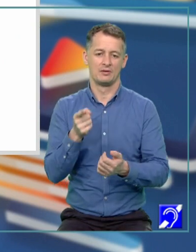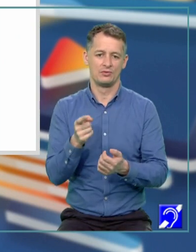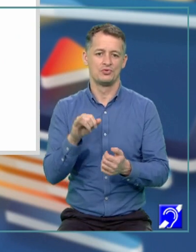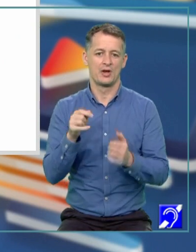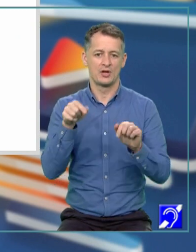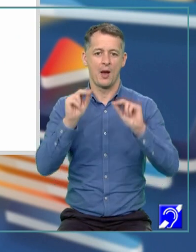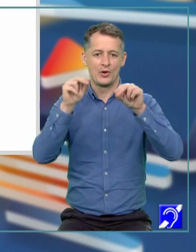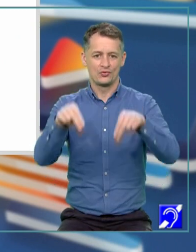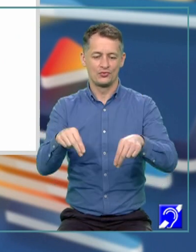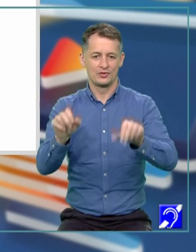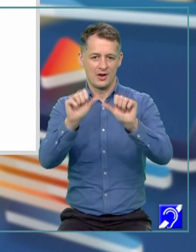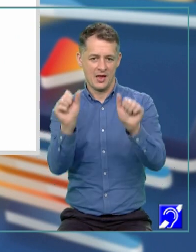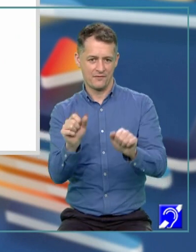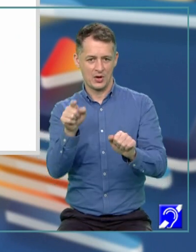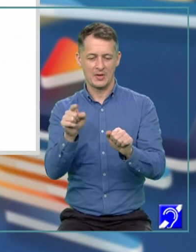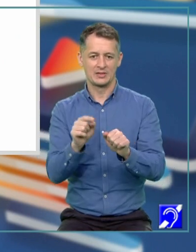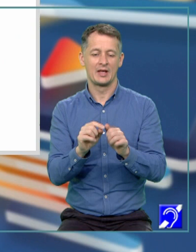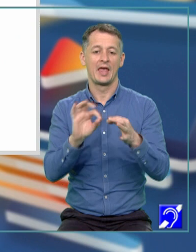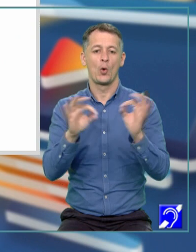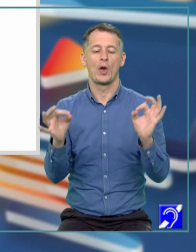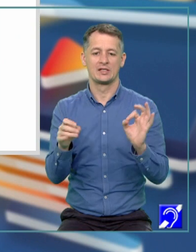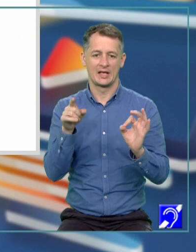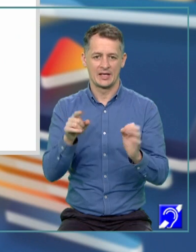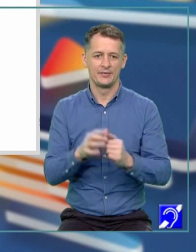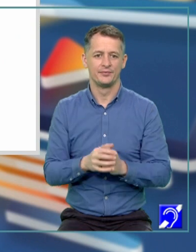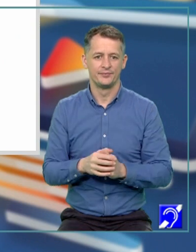am ajuns la forma aceasta, la ecuația asta echivalentă.